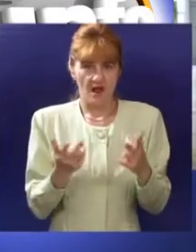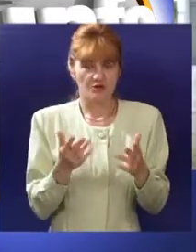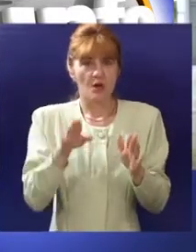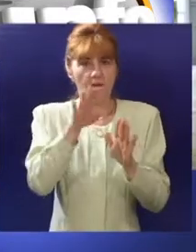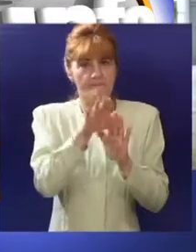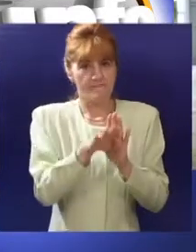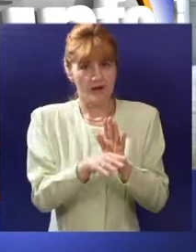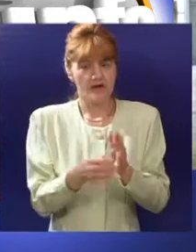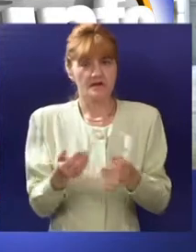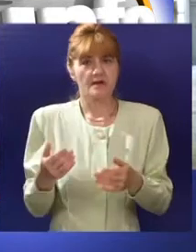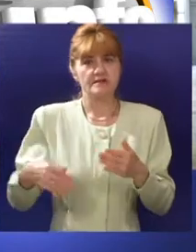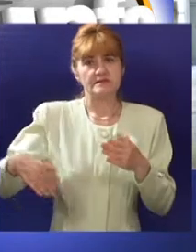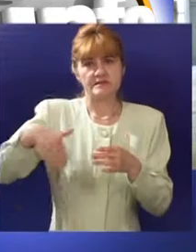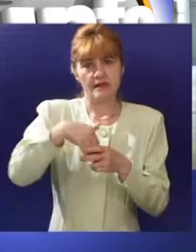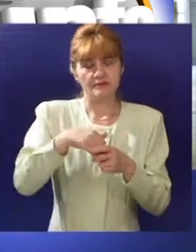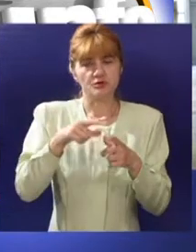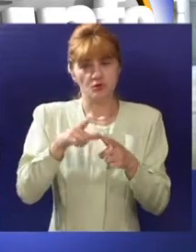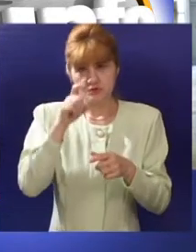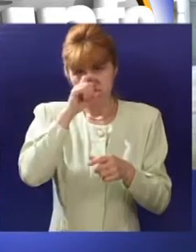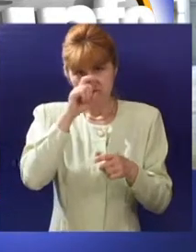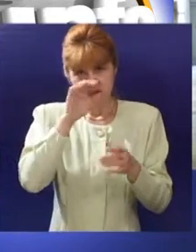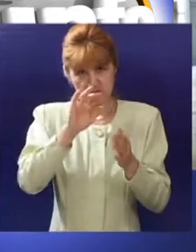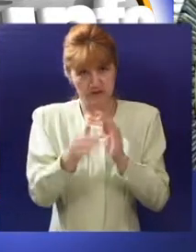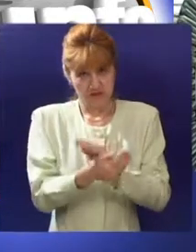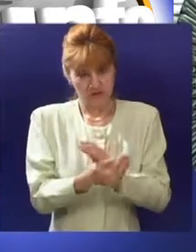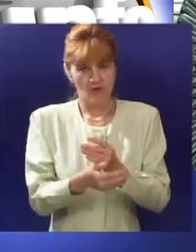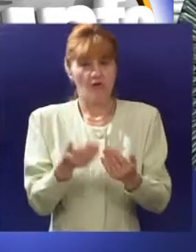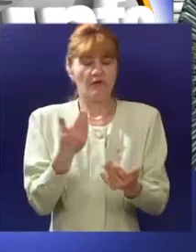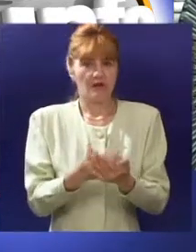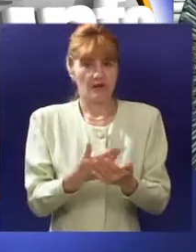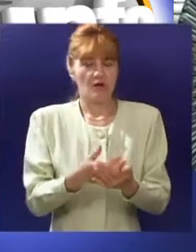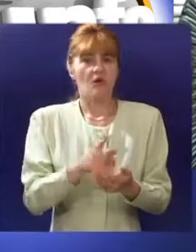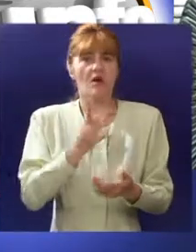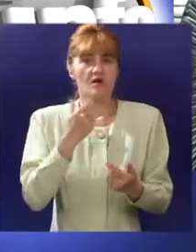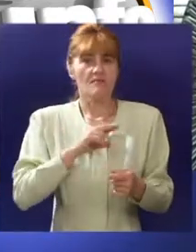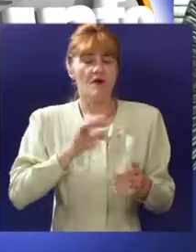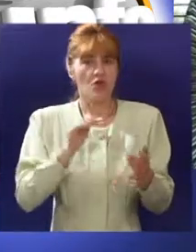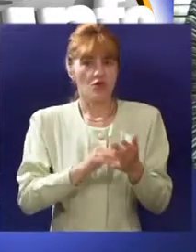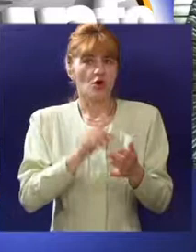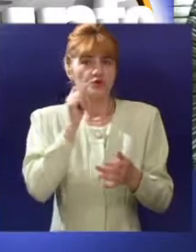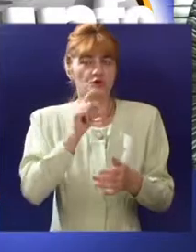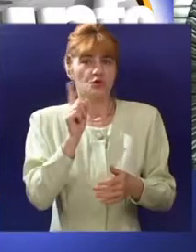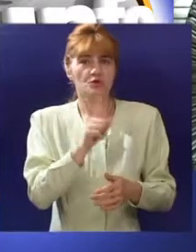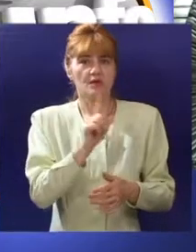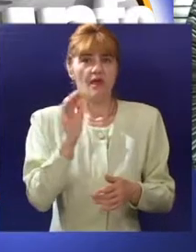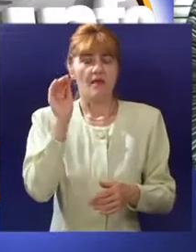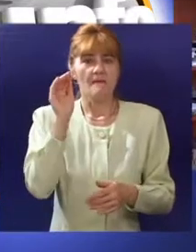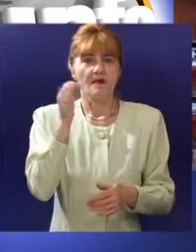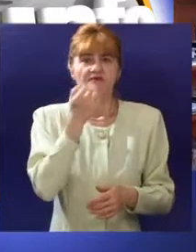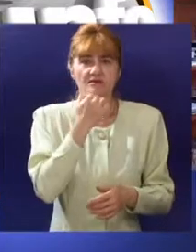koji rade u sivoj zoni, ali napominju da se ovim ponovo izlazi u susret poslodavcima koji ne prijavljuju radnike.